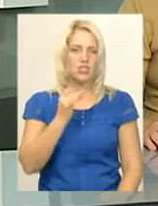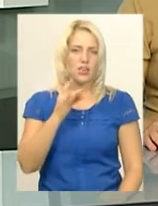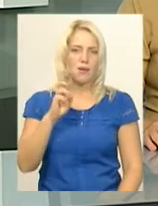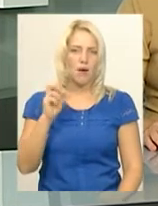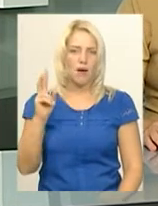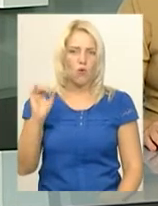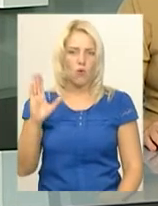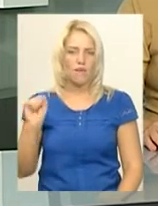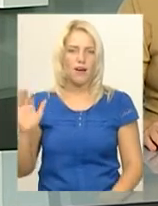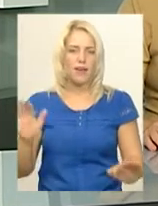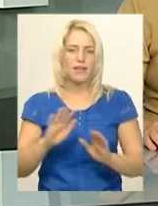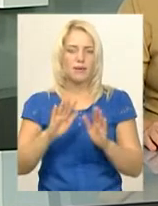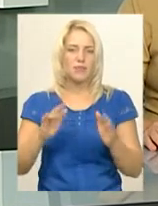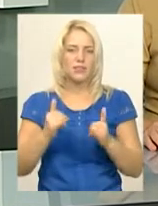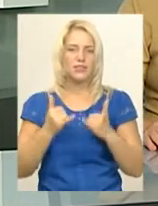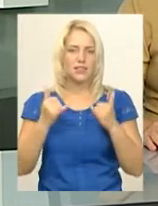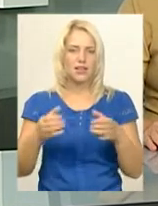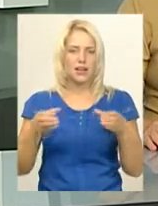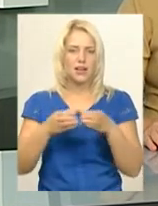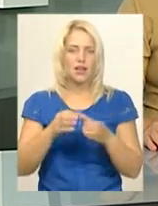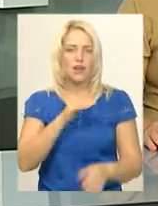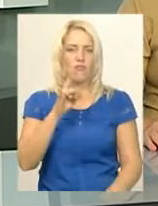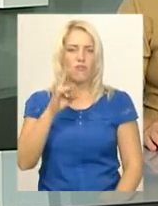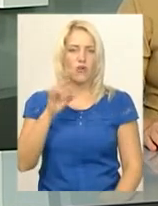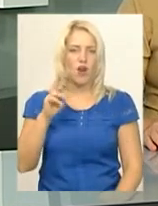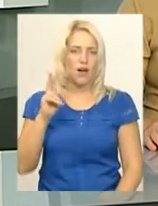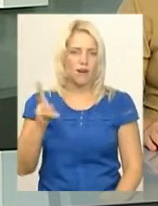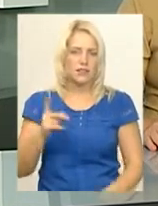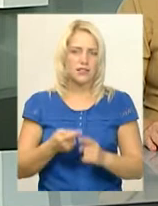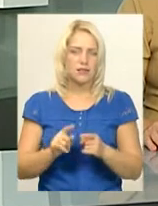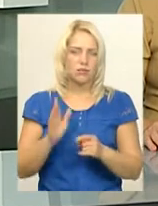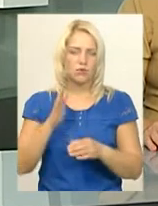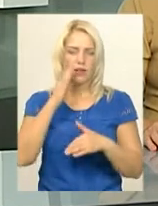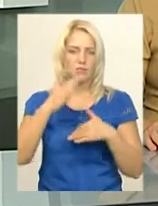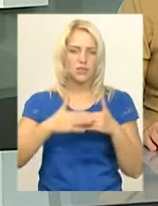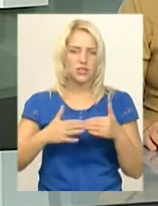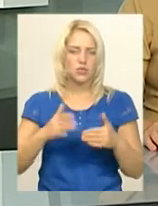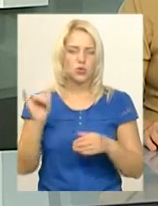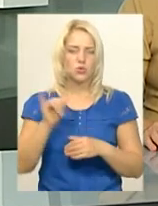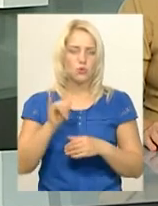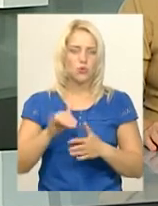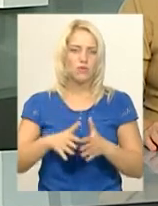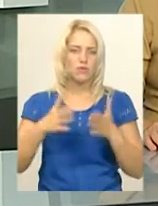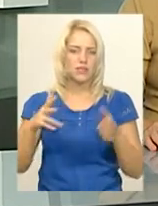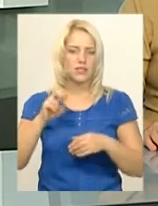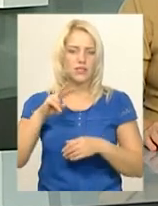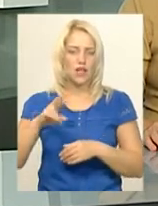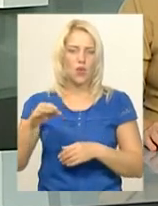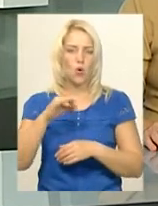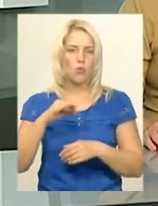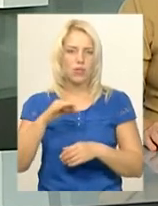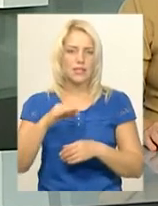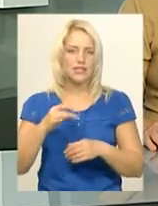та пісні зірок для симфонічного оркестру Богдани Фроляк. Концерт відбудеться найближчої суботи в Великій залі обласної філармонії о